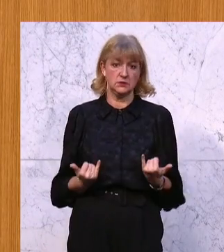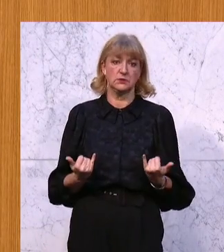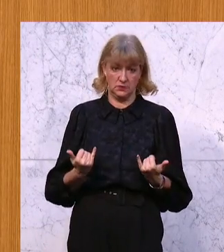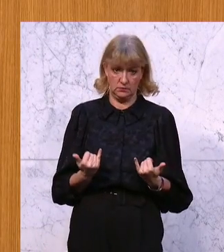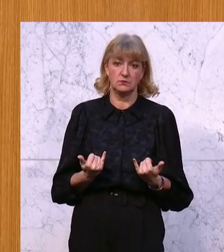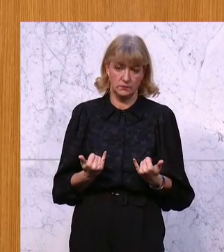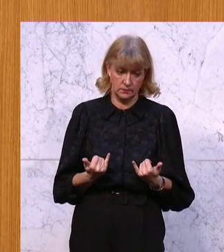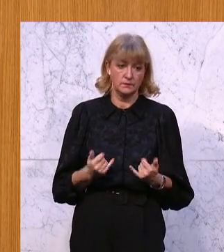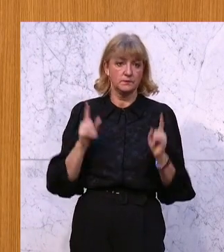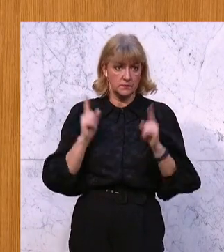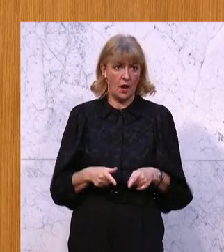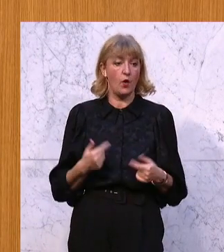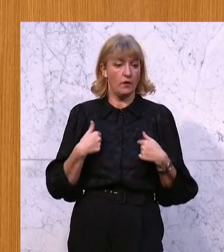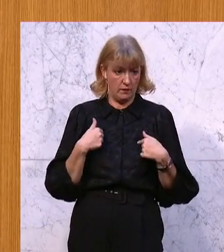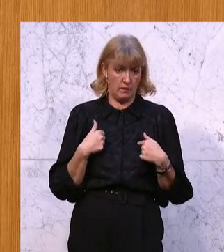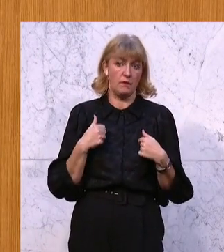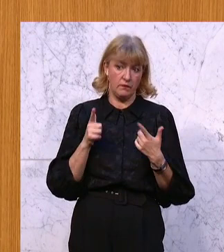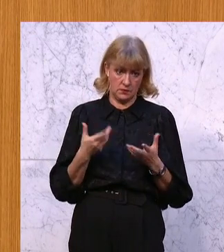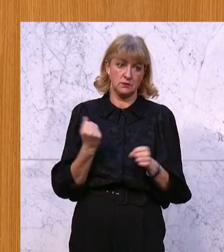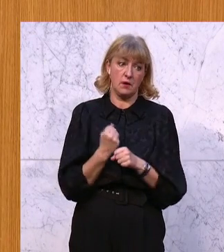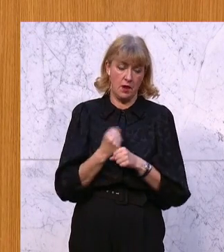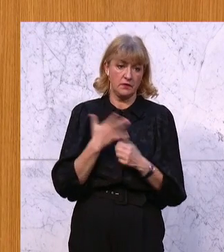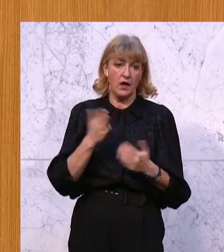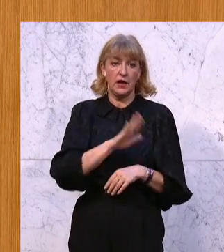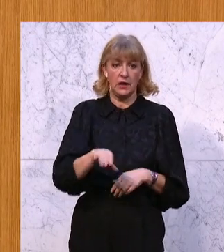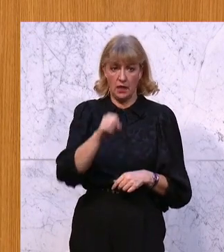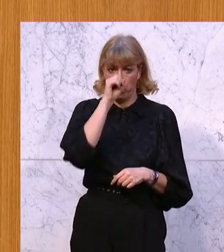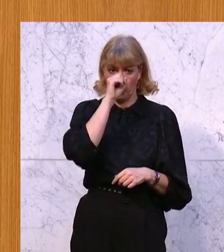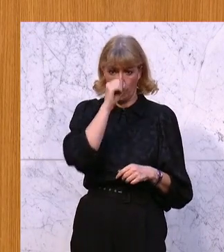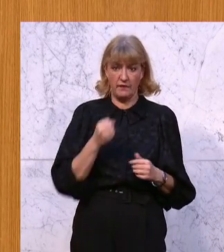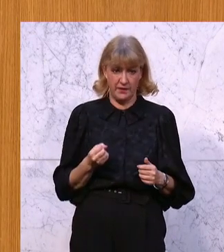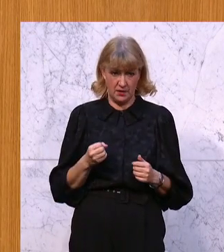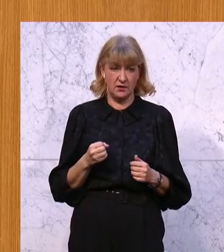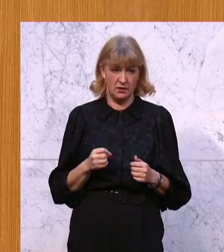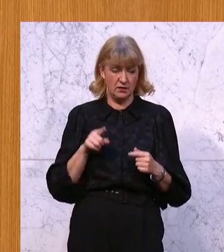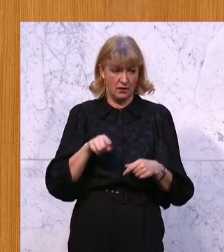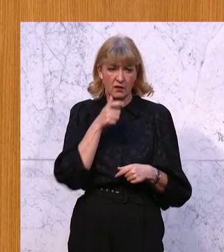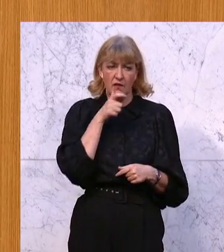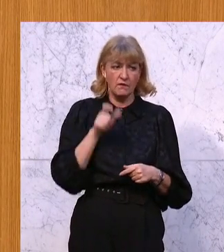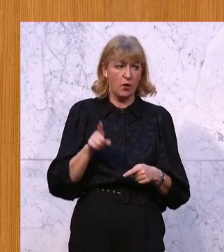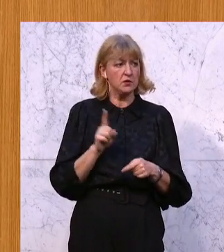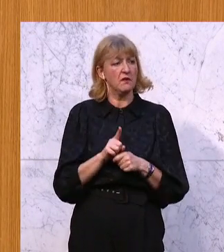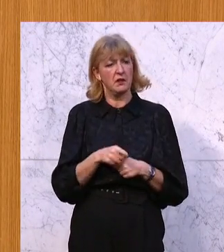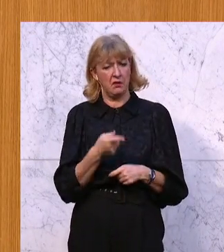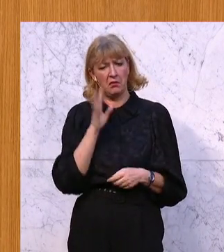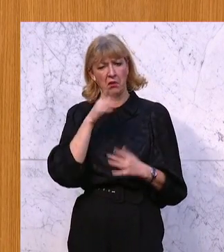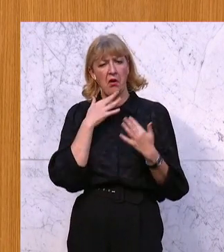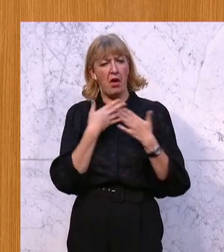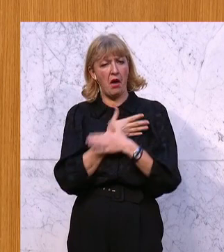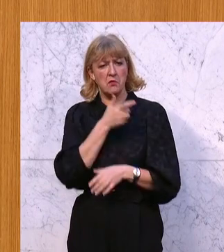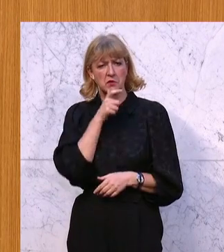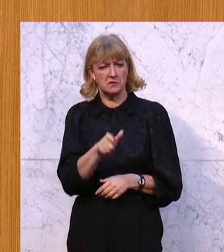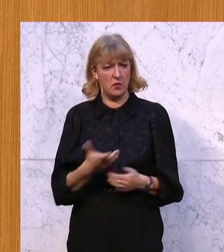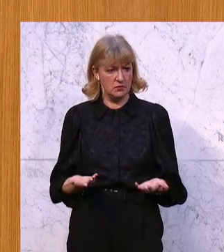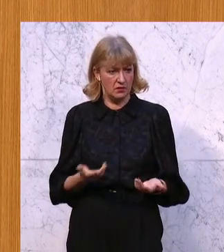Und wir haben auch noch was gemacht. Kinderpornografie. Der Begriff Kinderpornografie ist so verharmlosend. Kein